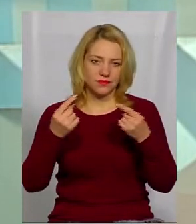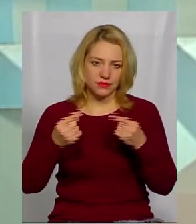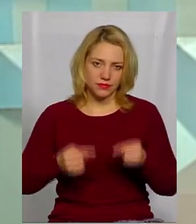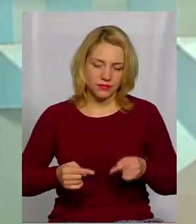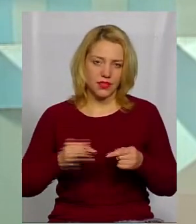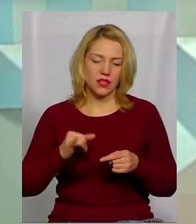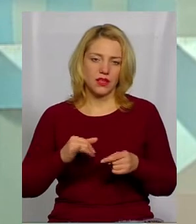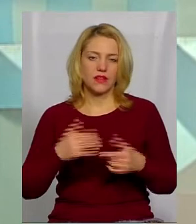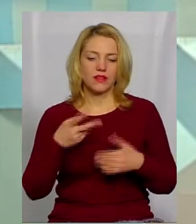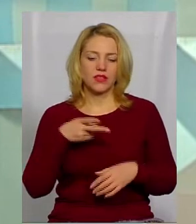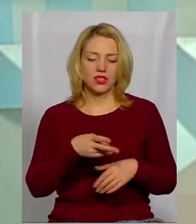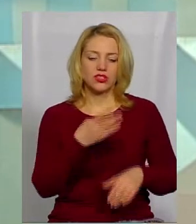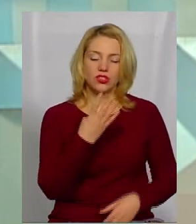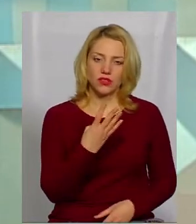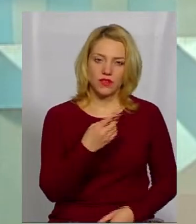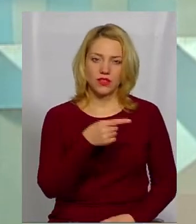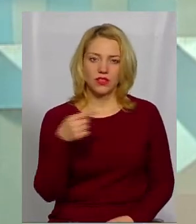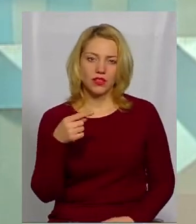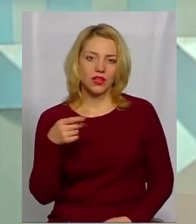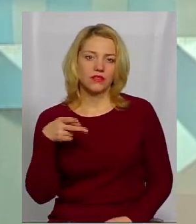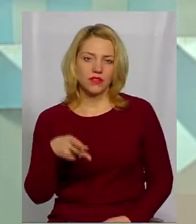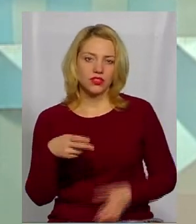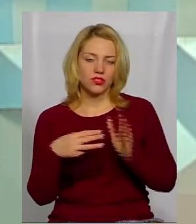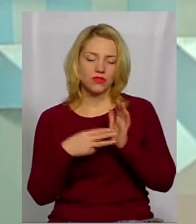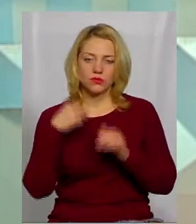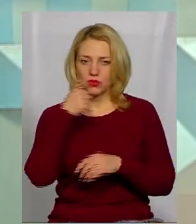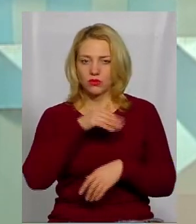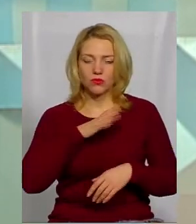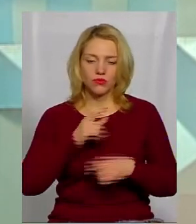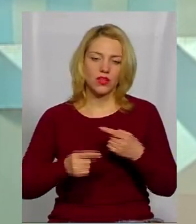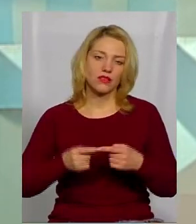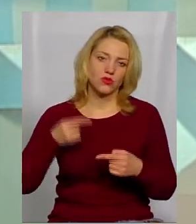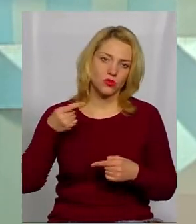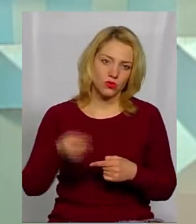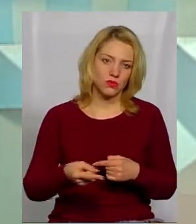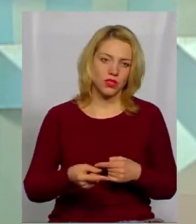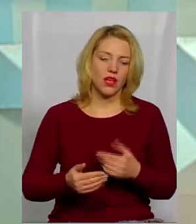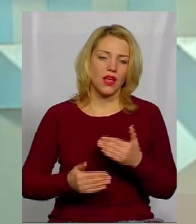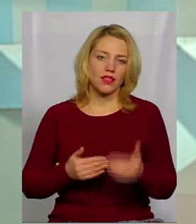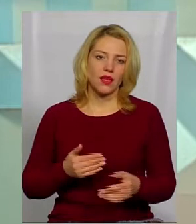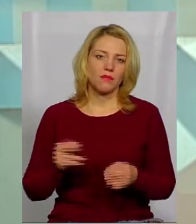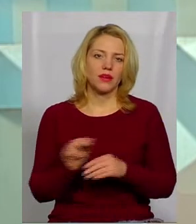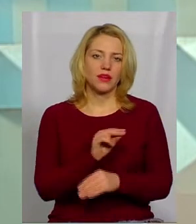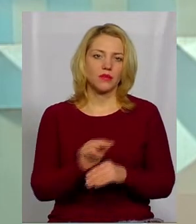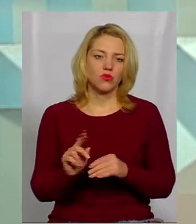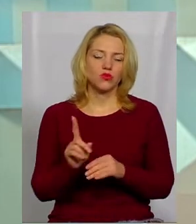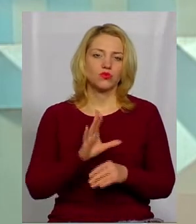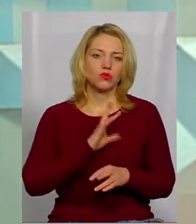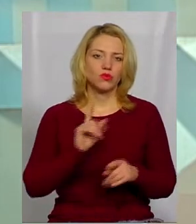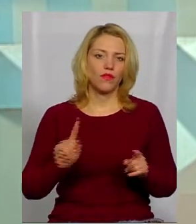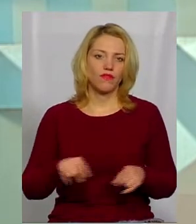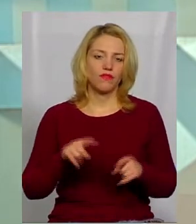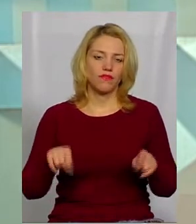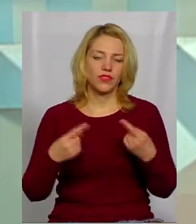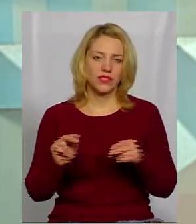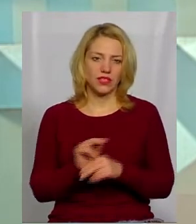І з 2004 по 2008 рік був наступний етап ремонту того, що було відреставровано. В той